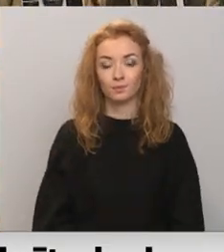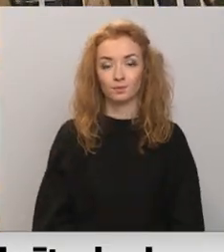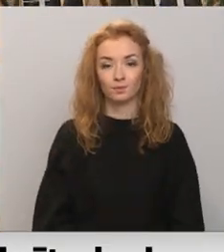Latvijas Televīzes.